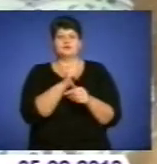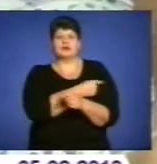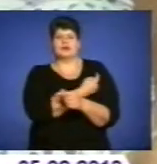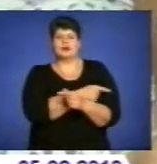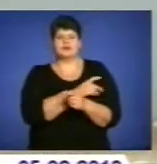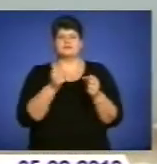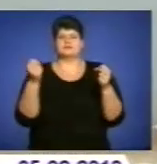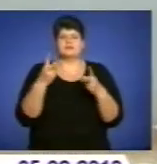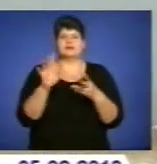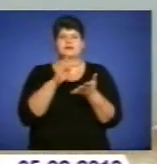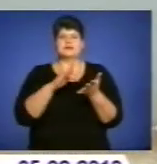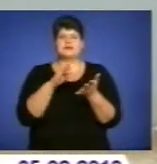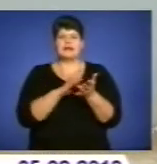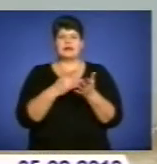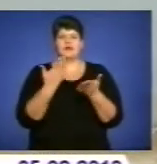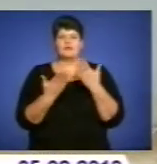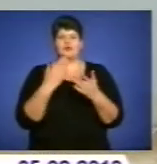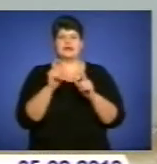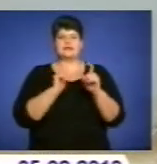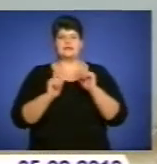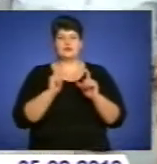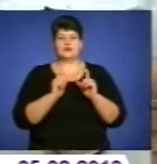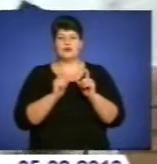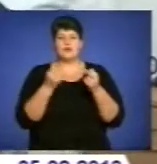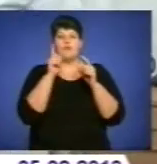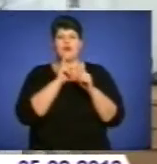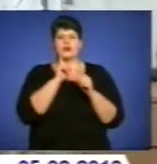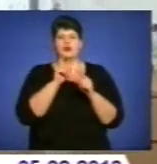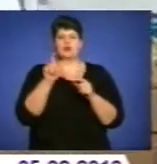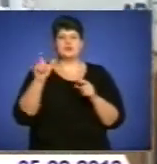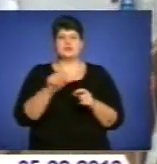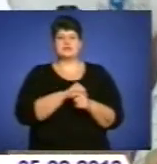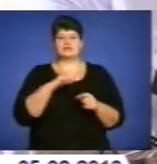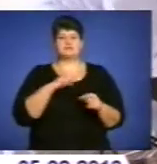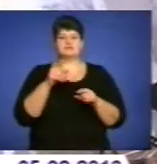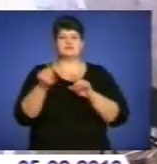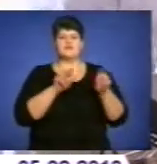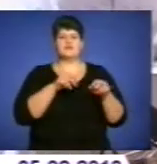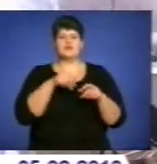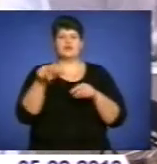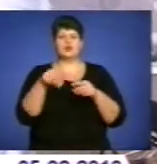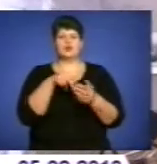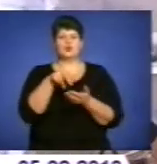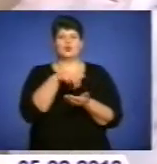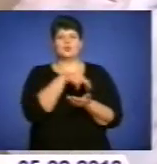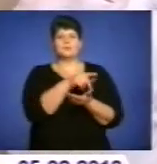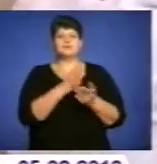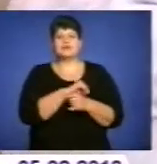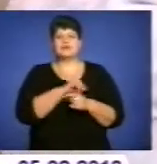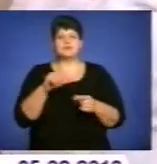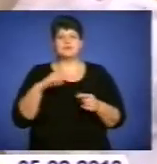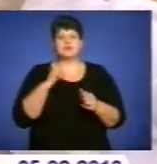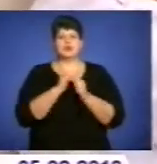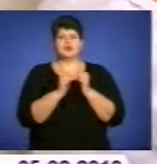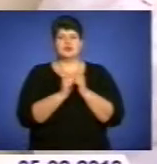інститутів. Наразі хворі звертаються за медичною допомогу хаотично. Крім того, через брак професійних консультацій з лікарем, українці все частіше